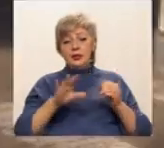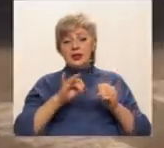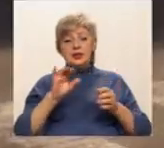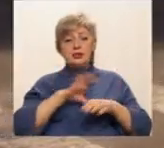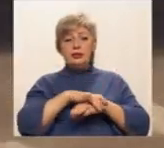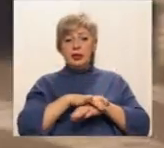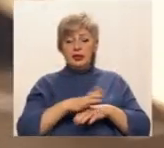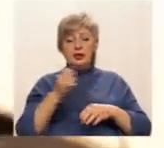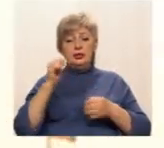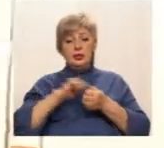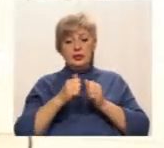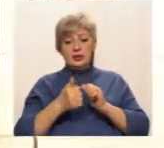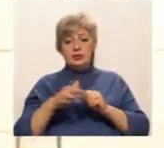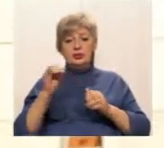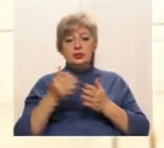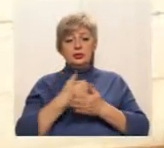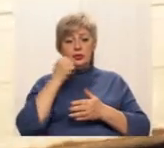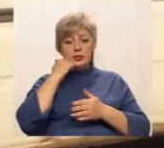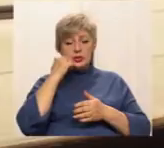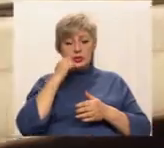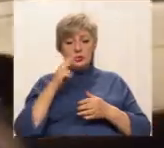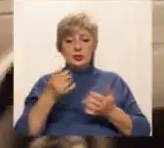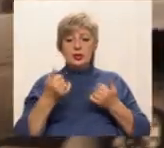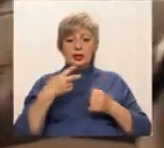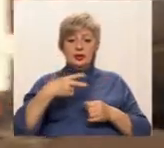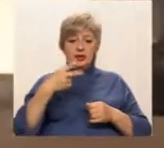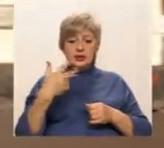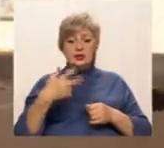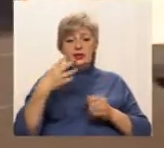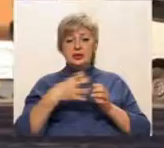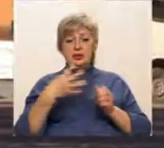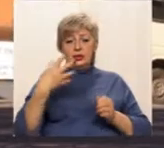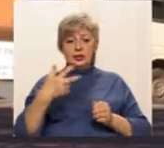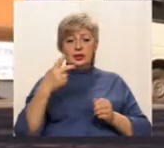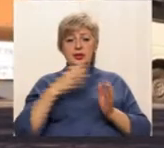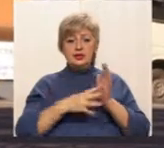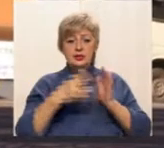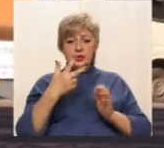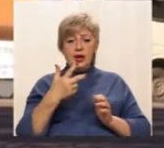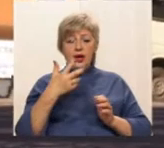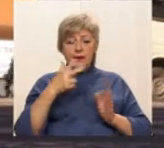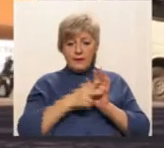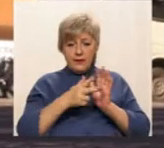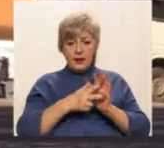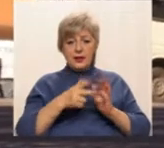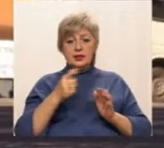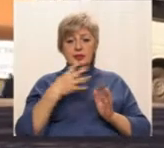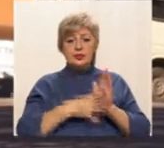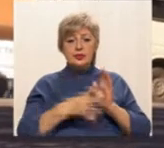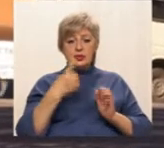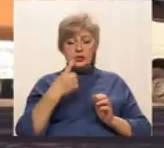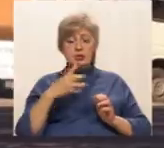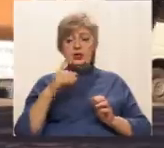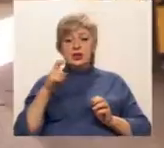та Новомосковська. Зараз для маршрутів 23, 43, 98, 151А, 151Б, 91